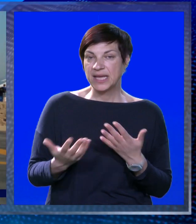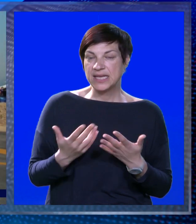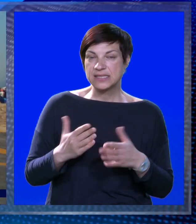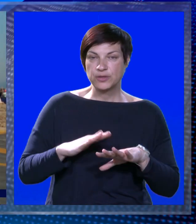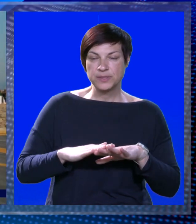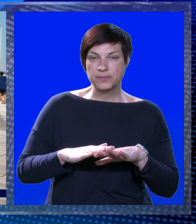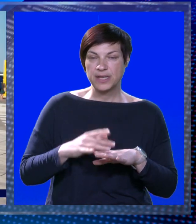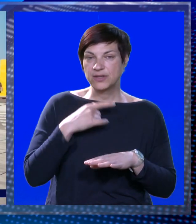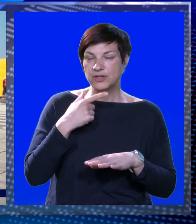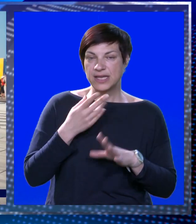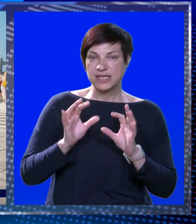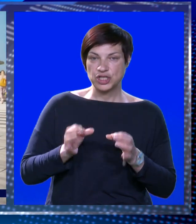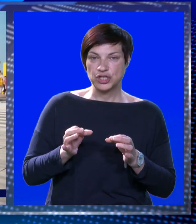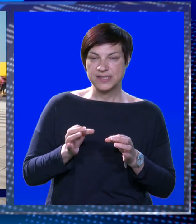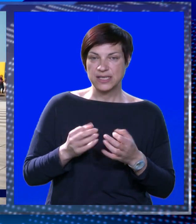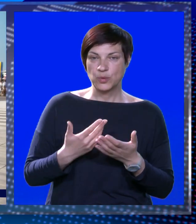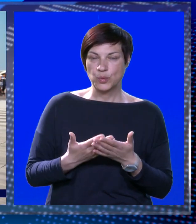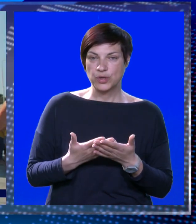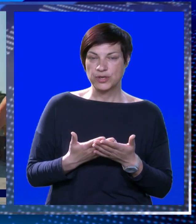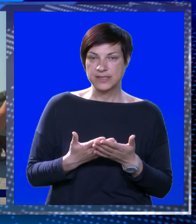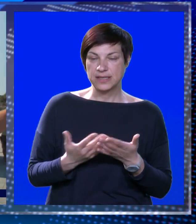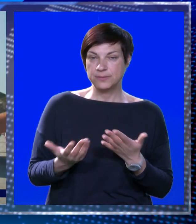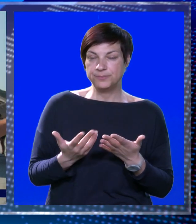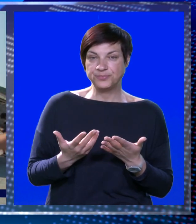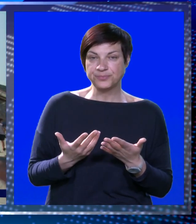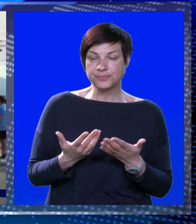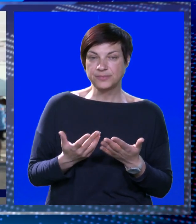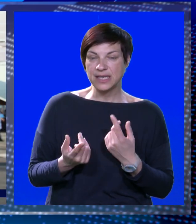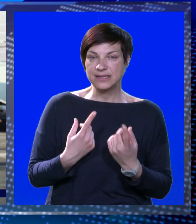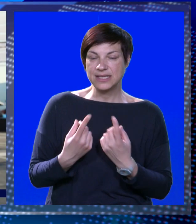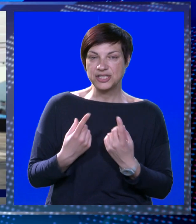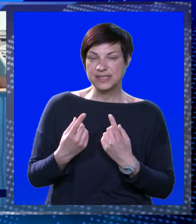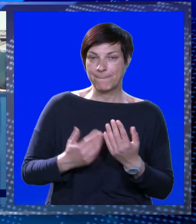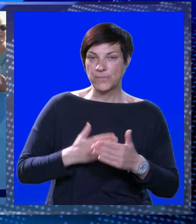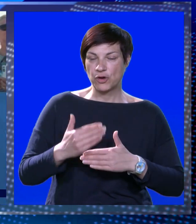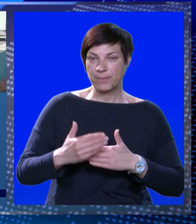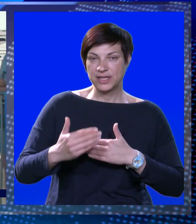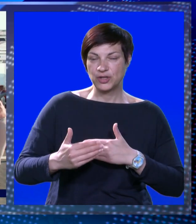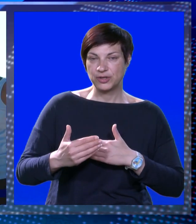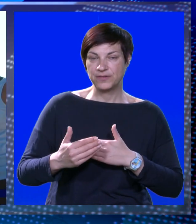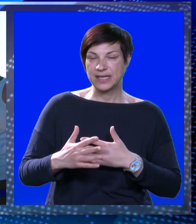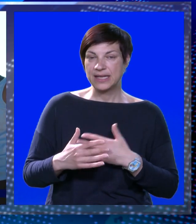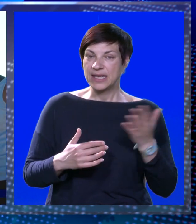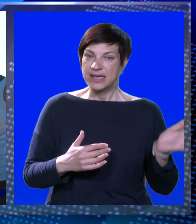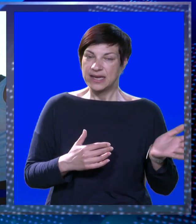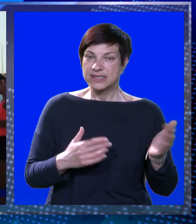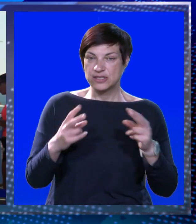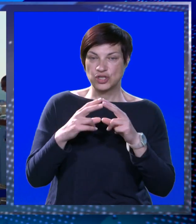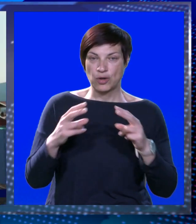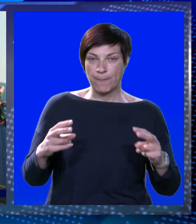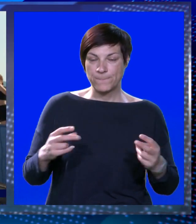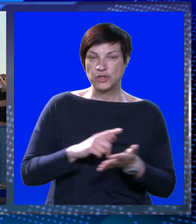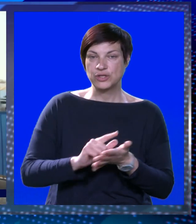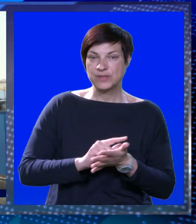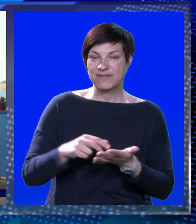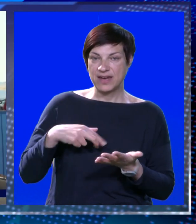s obzirom na to da je i riječ o sigurnosti s obzirom da će se promet odvijat na istočnoj strani mosta